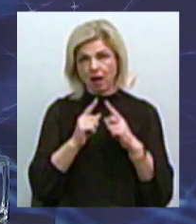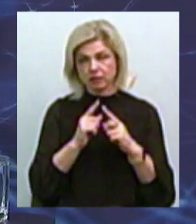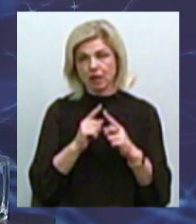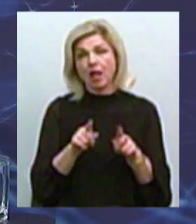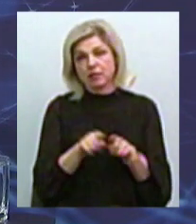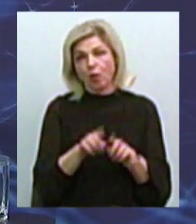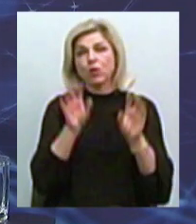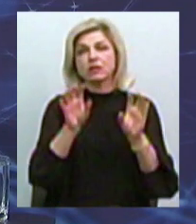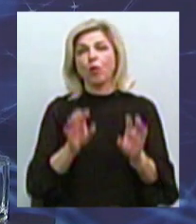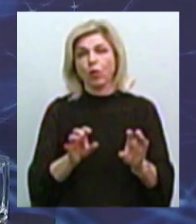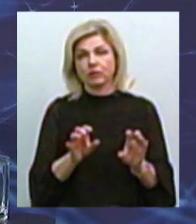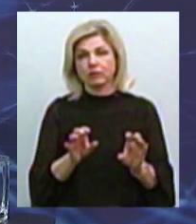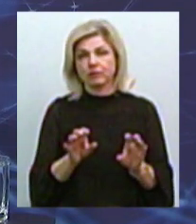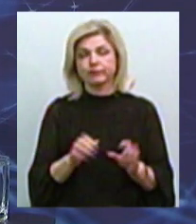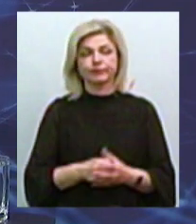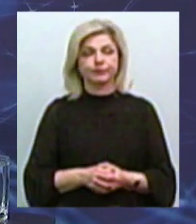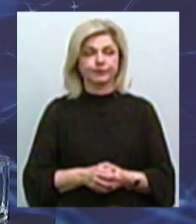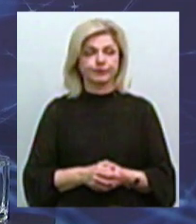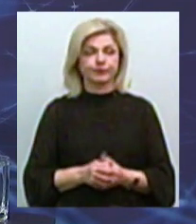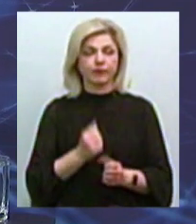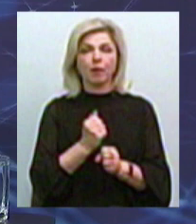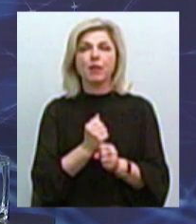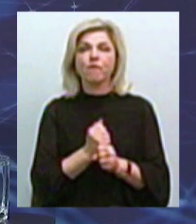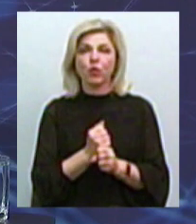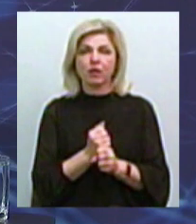Такий закон. Проводився